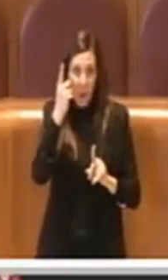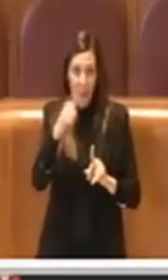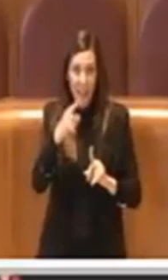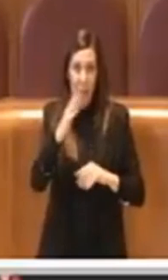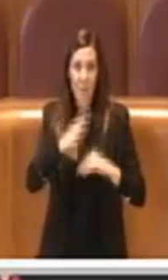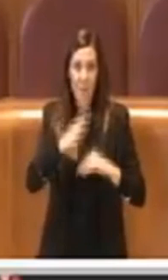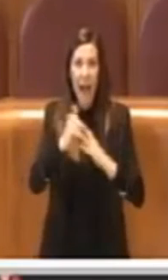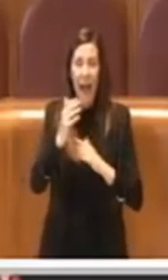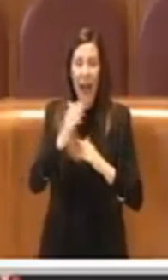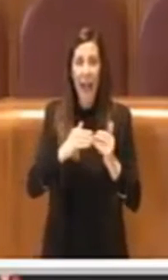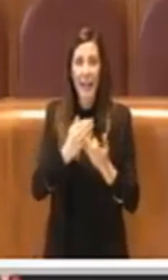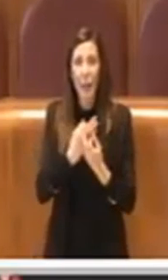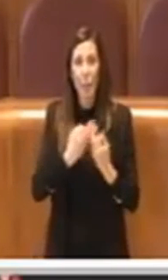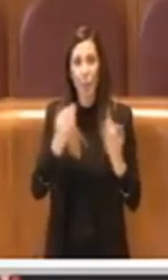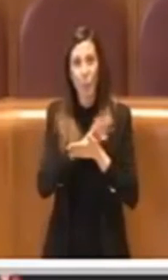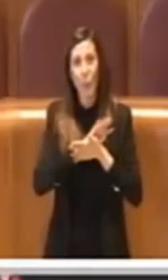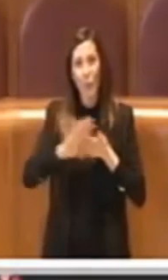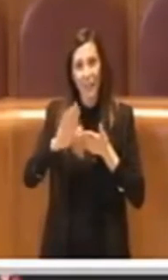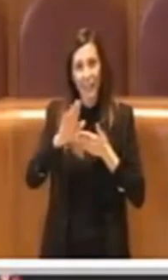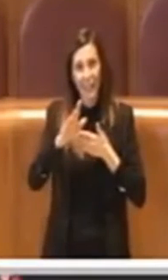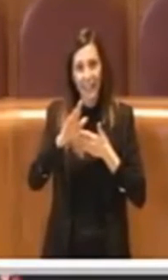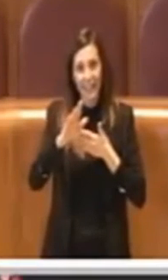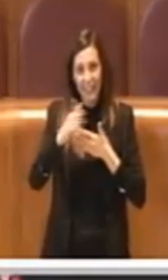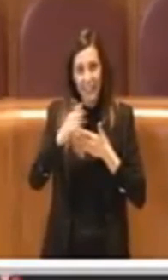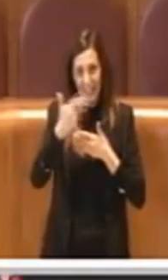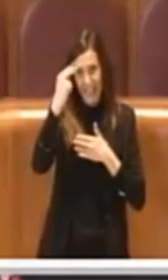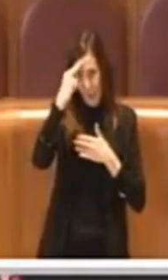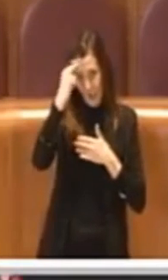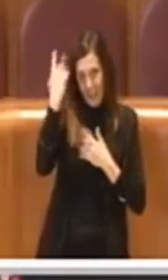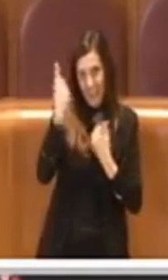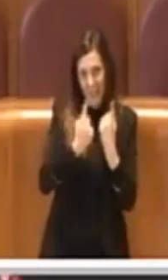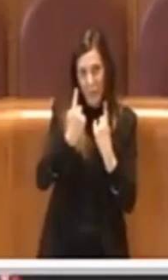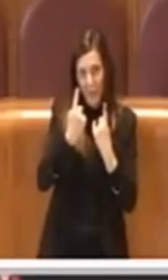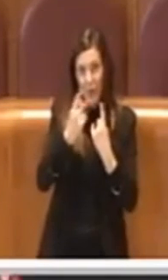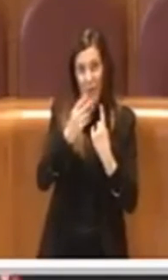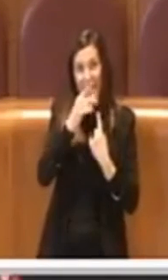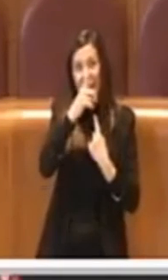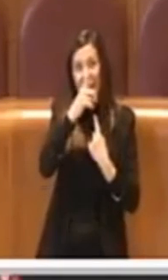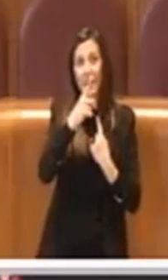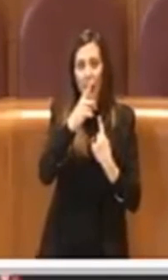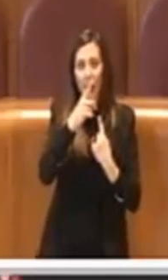mani pulite, ci ha messo almeno dieci anni scusate, che cosa pretendete?